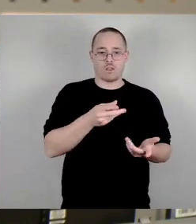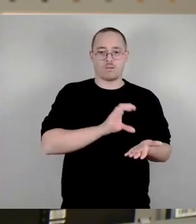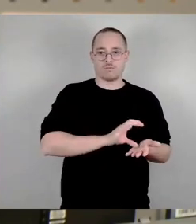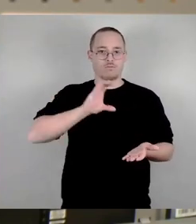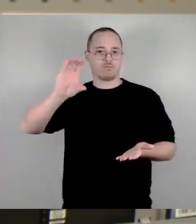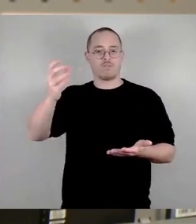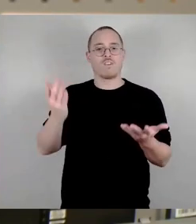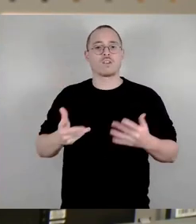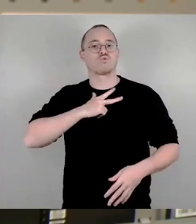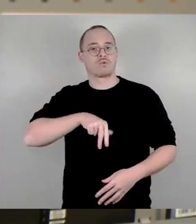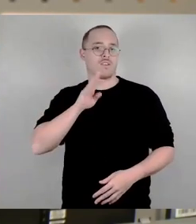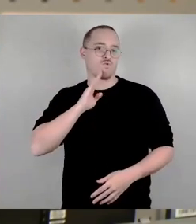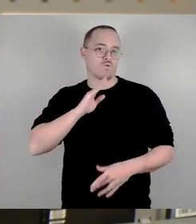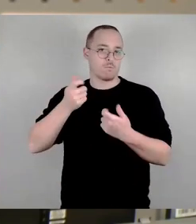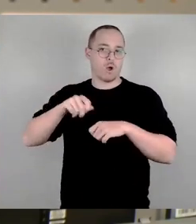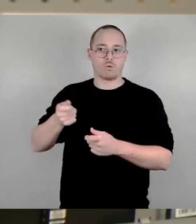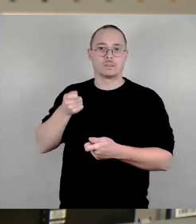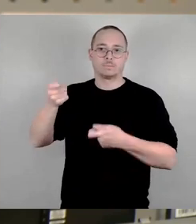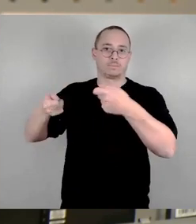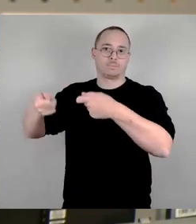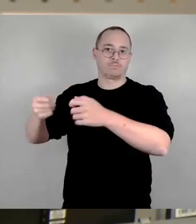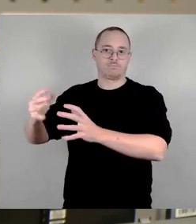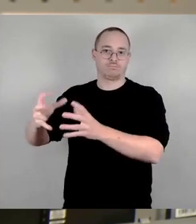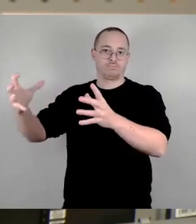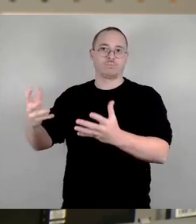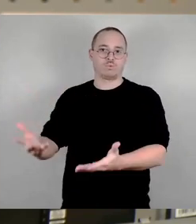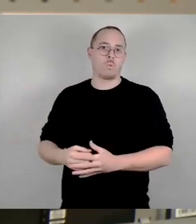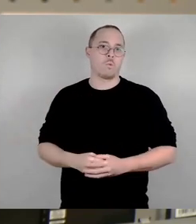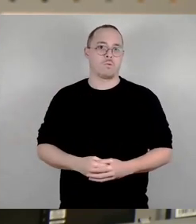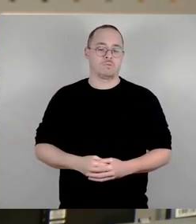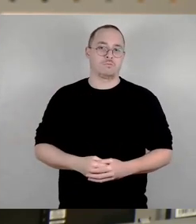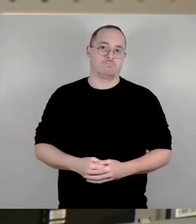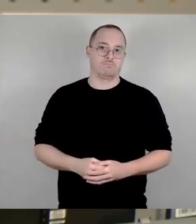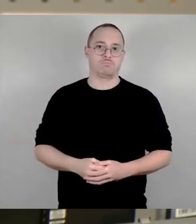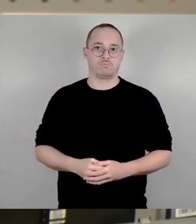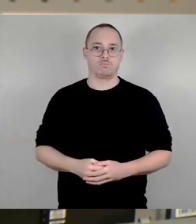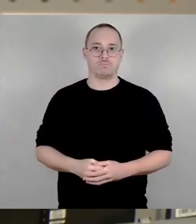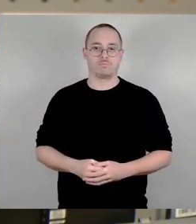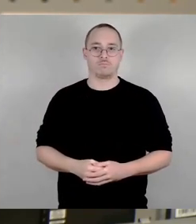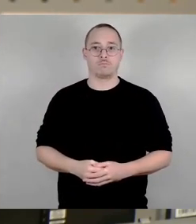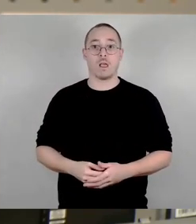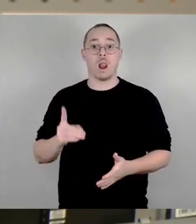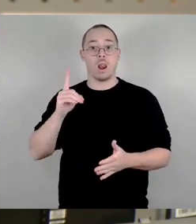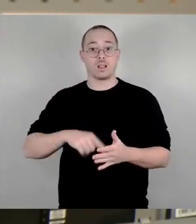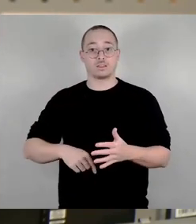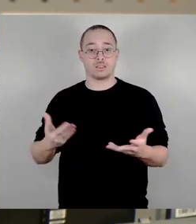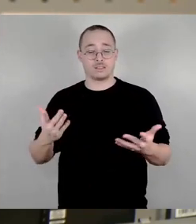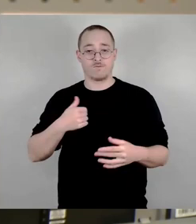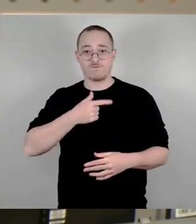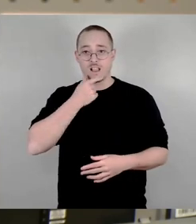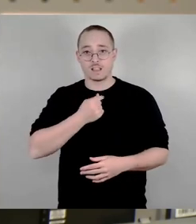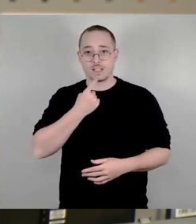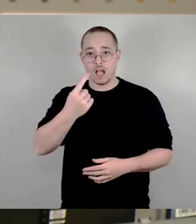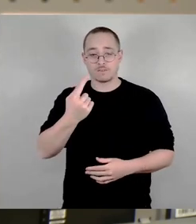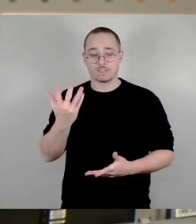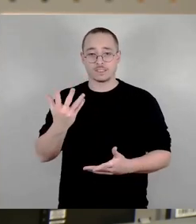Wohnungsbau zu stärken und da schneller voranzukommen. Als Letztes möchte ich noch einmal sagen, auch die